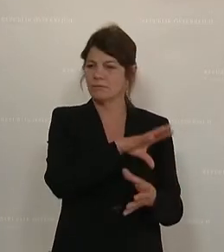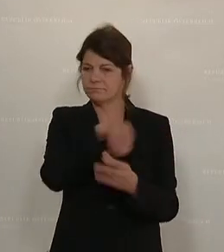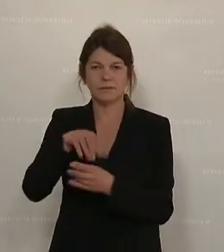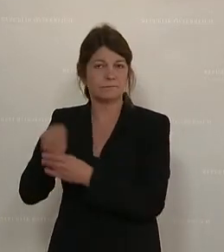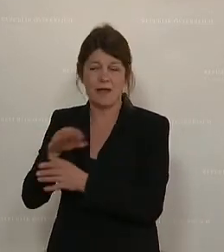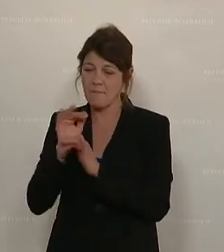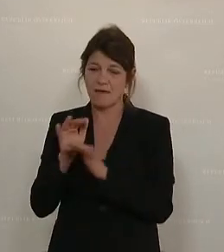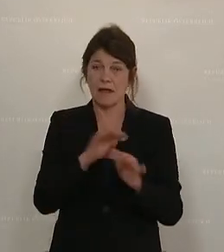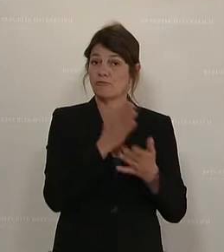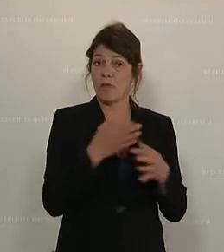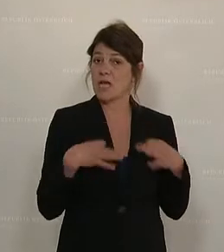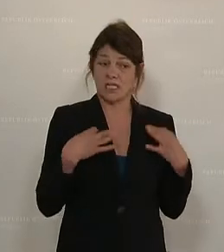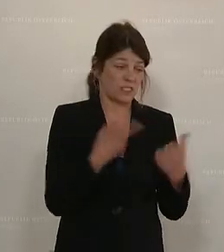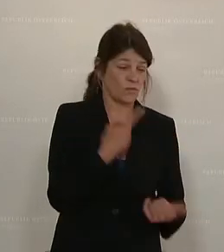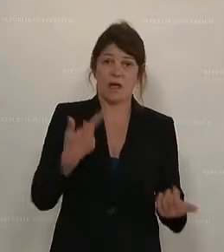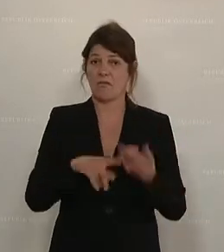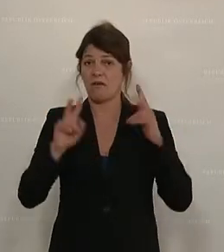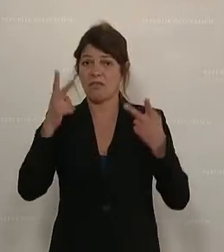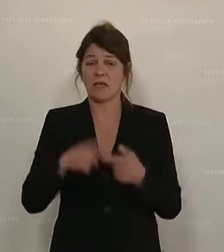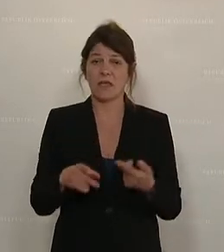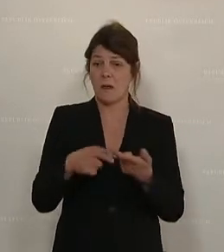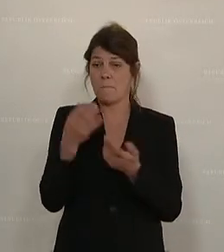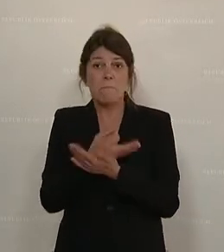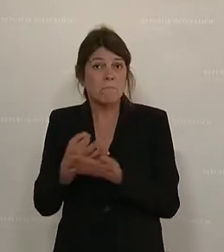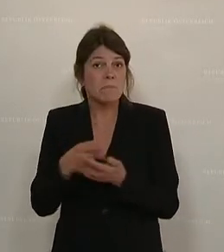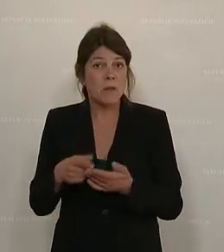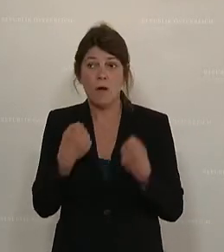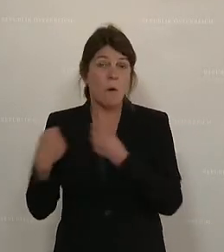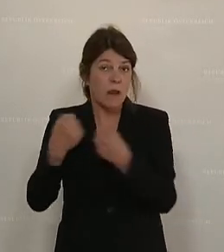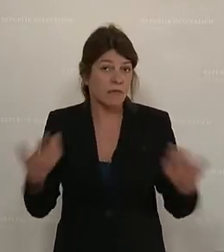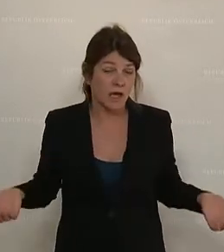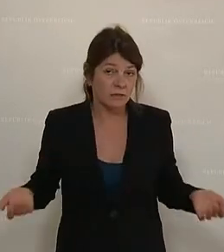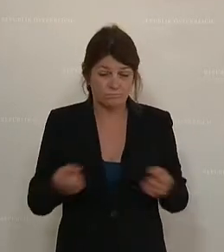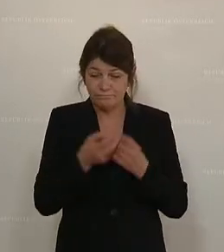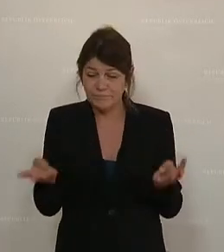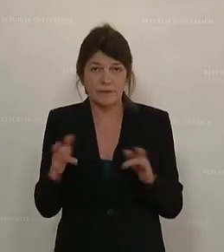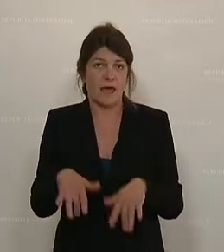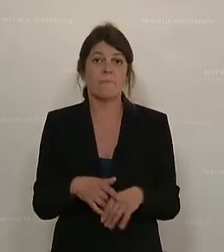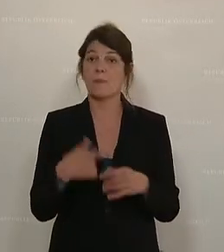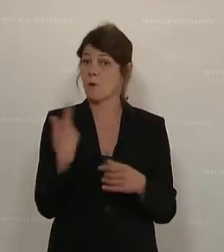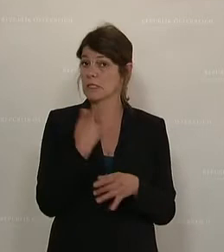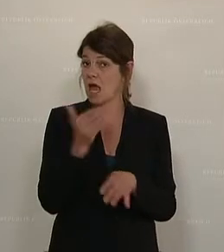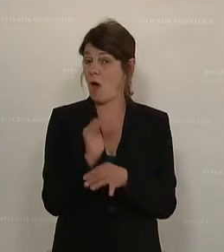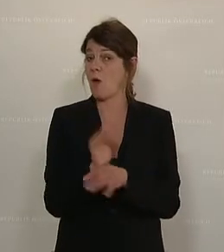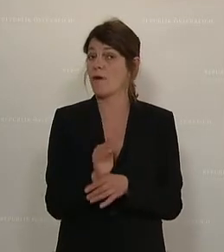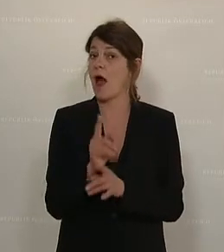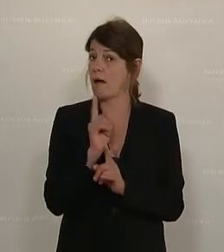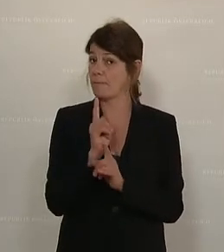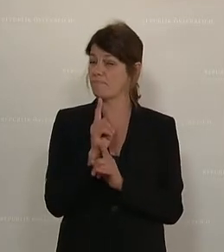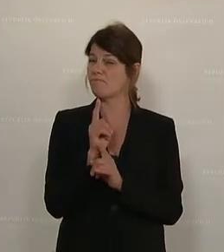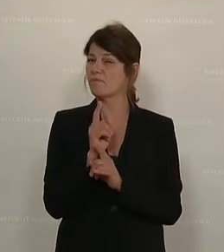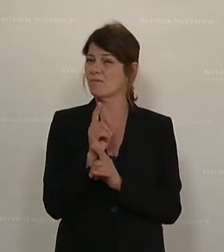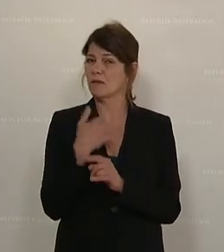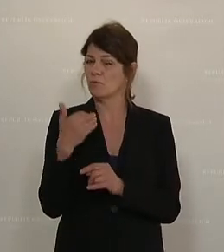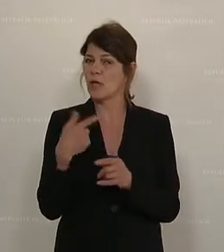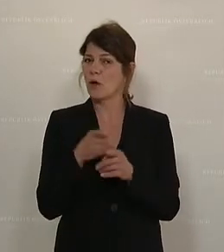genommen. In der Gesundheit, in der Energie, in der Bildung, in der Mobilität. Und ich glaube, es ist unsere Aufgabe hier auch durch die